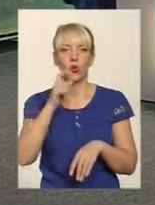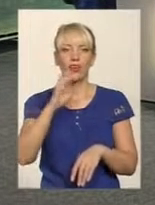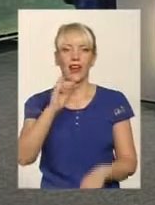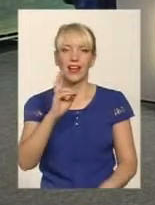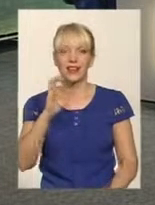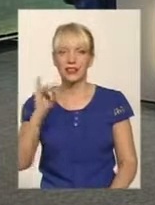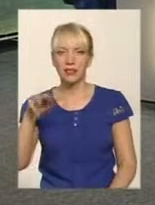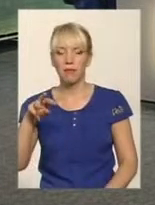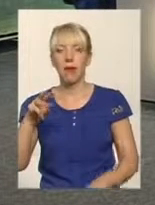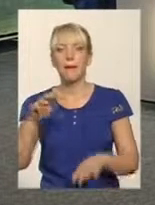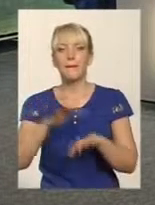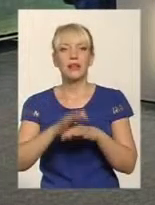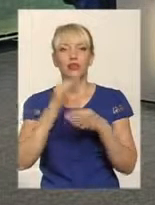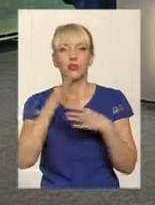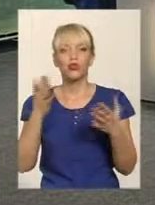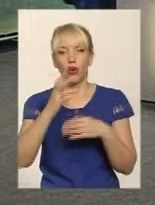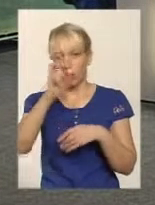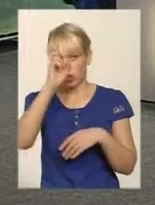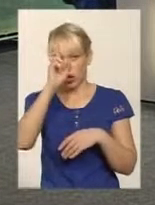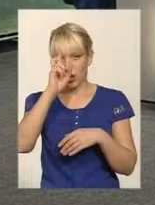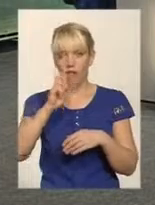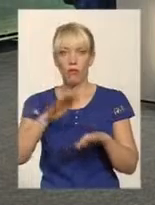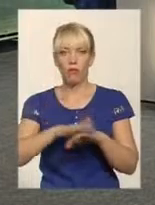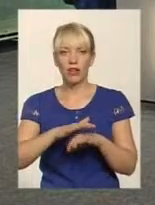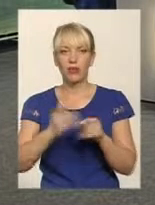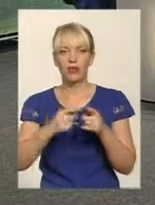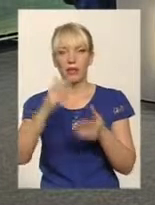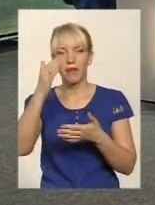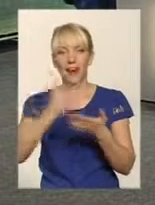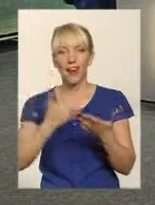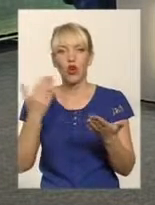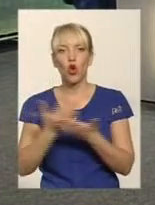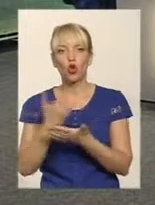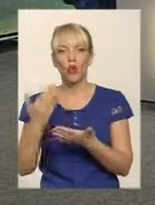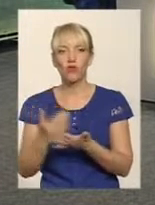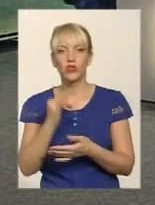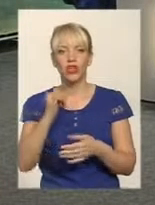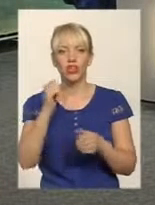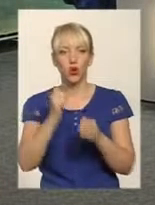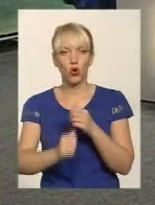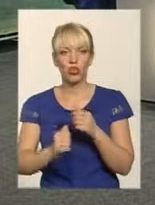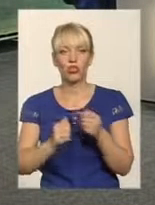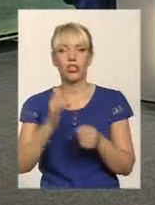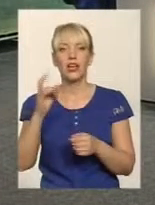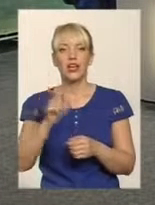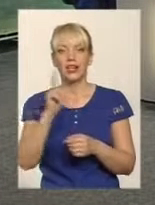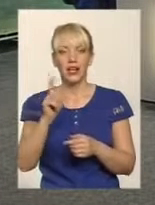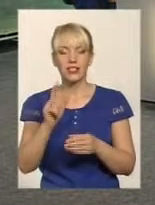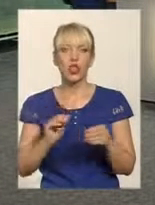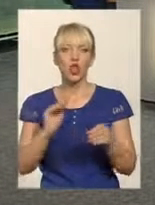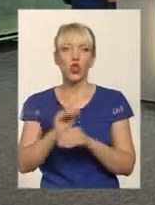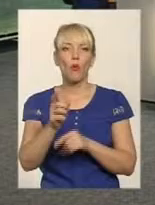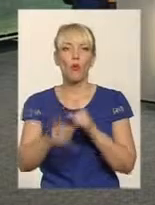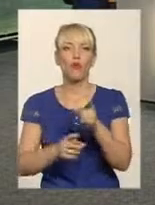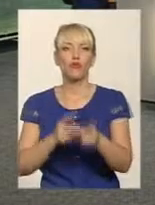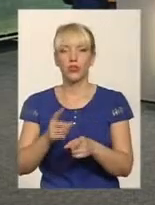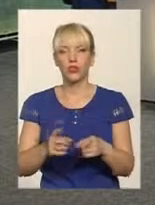будь-якому з державних банків ви можете отримати цей перелік. Цей перелік оновлюється і кожен раз доповнюється.